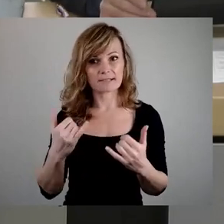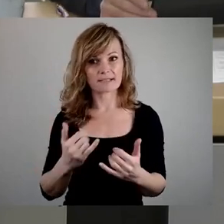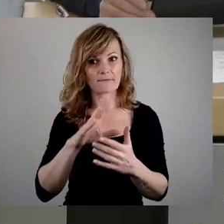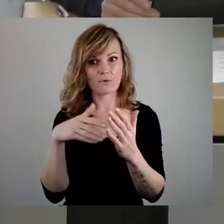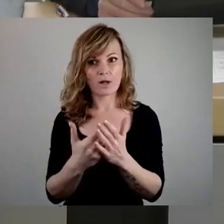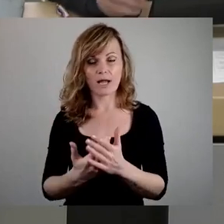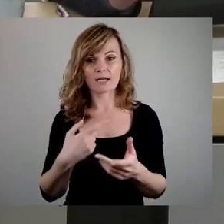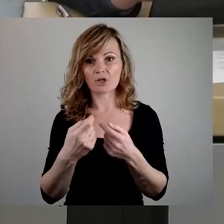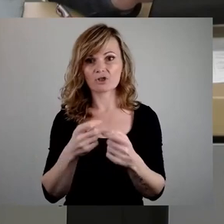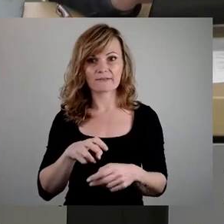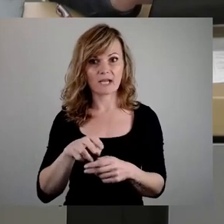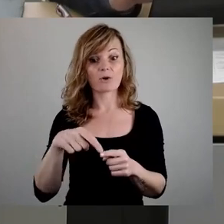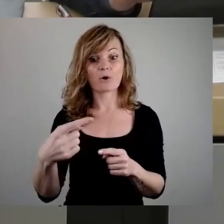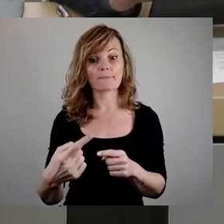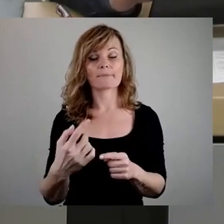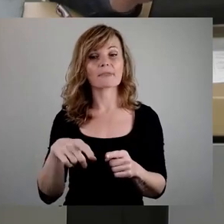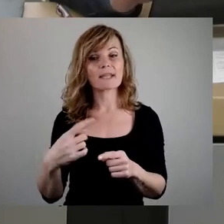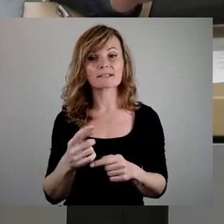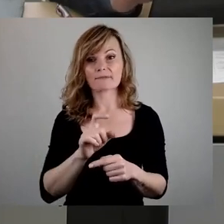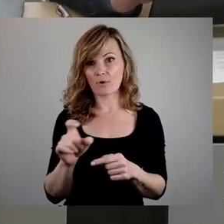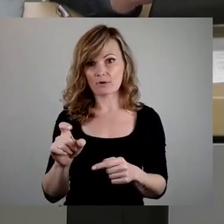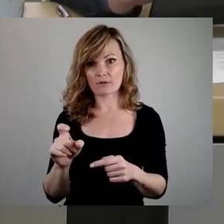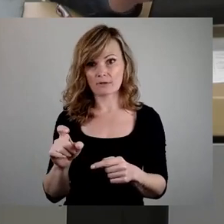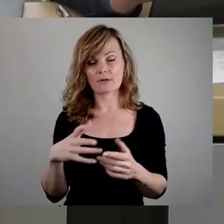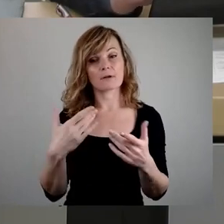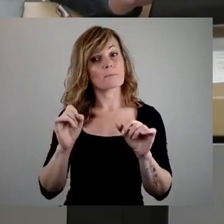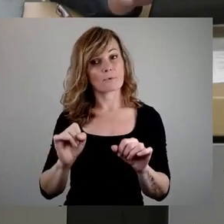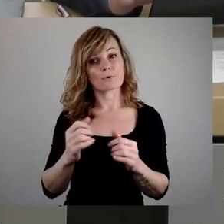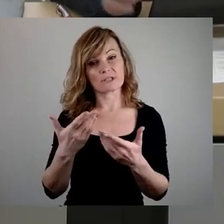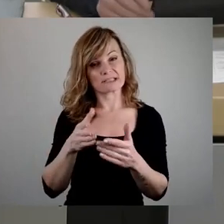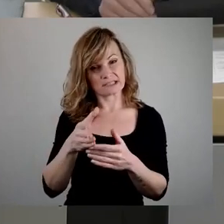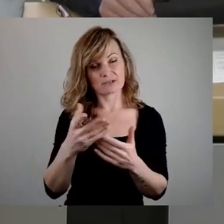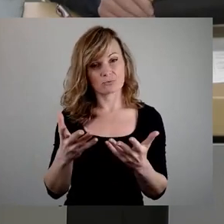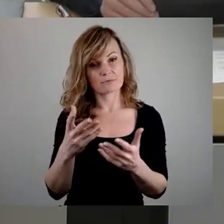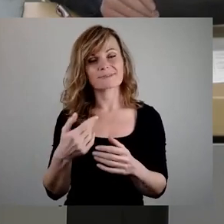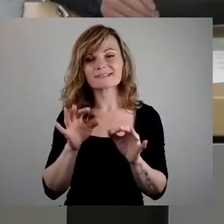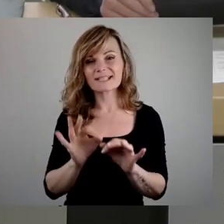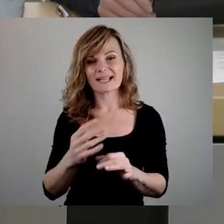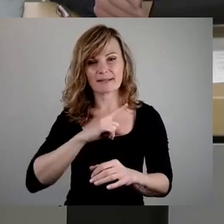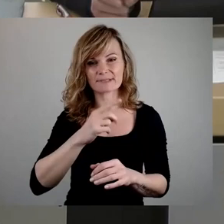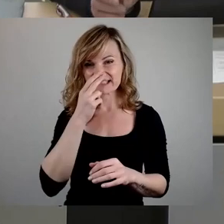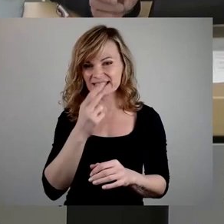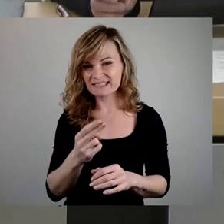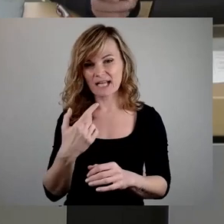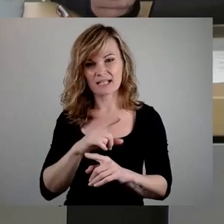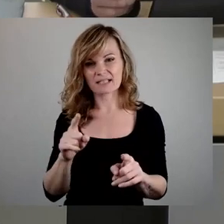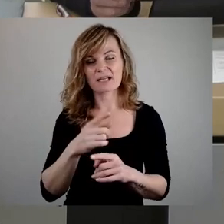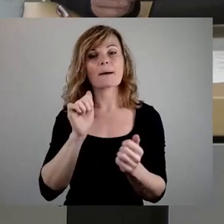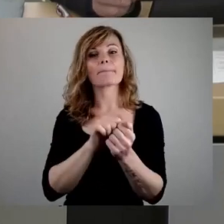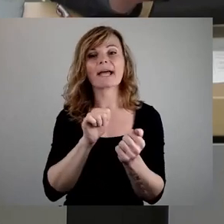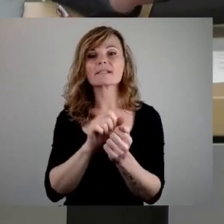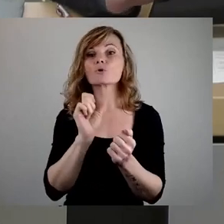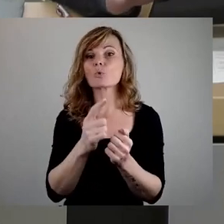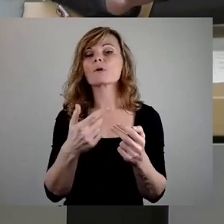kommt nächste Woche, könnte in diese Richtung gehen. Ich habe sie mir im Detail noch nie angesehen. Die Presse hat aber ja schon ein paar Sachen berichtet.